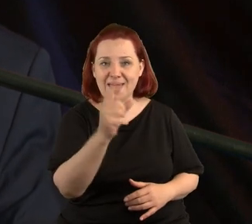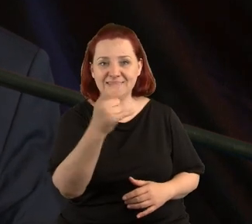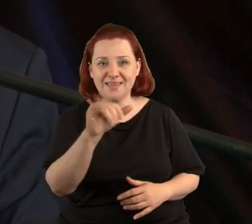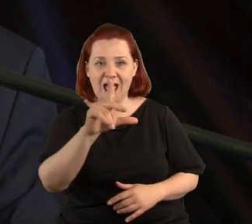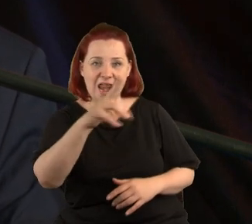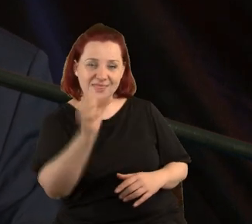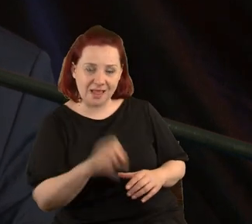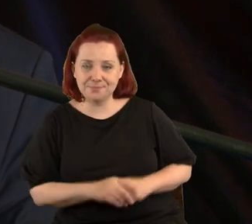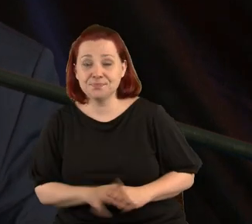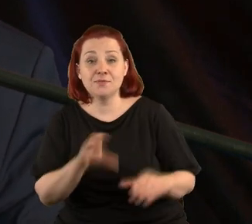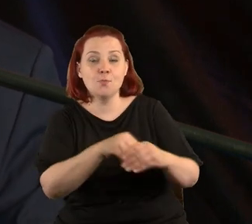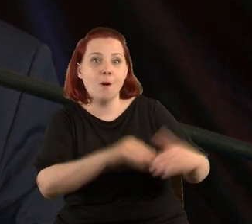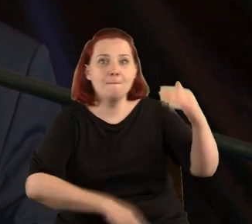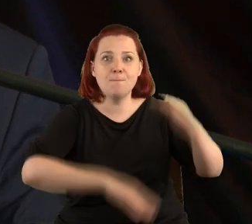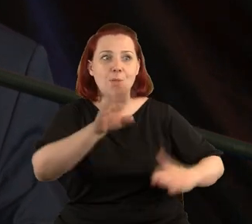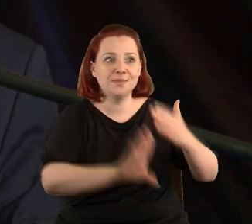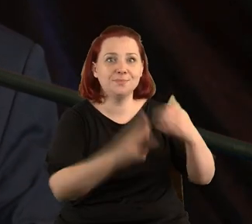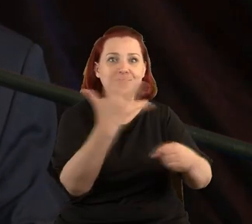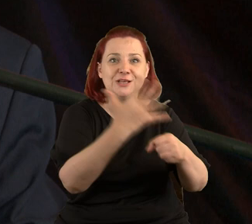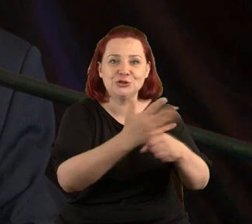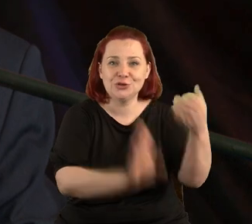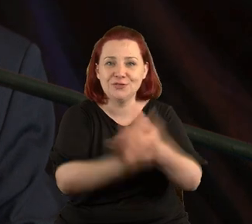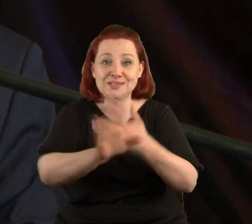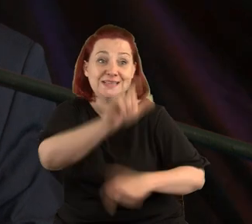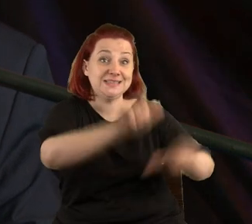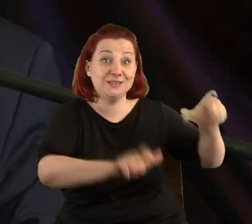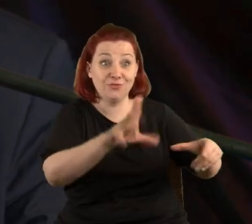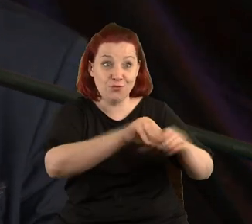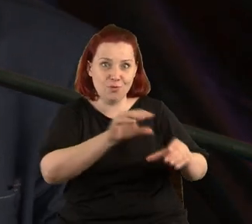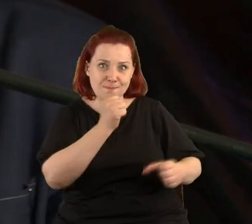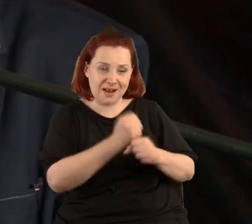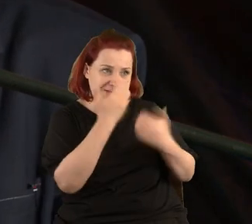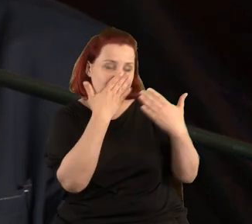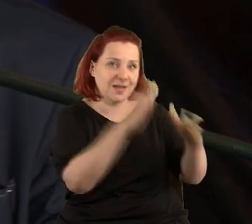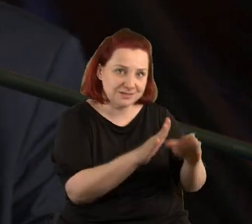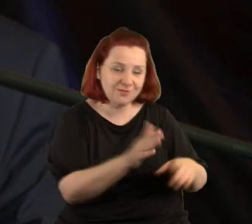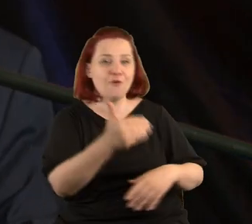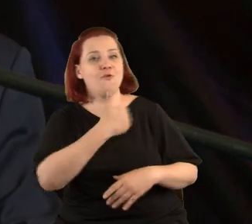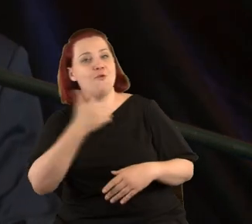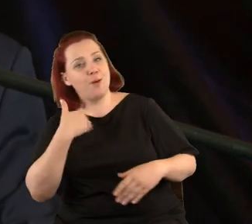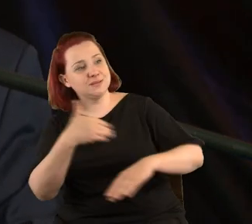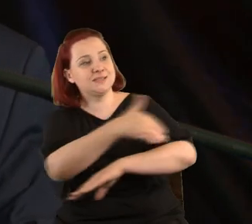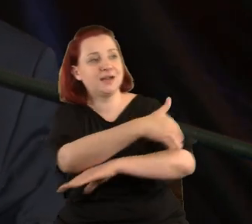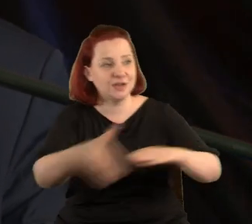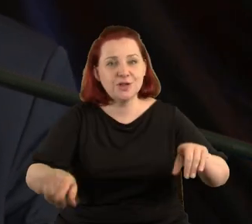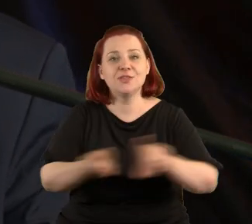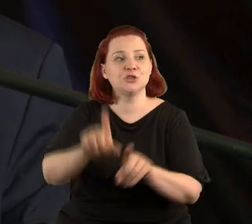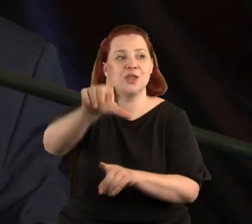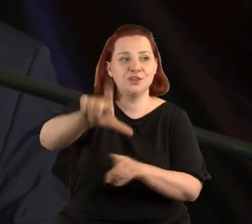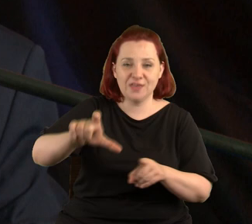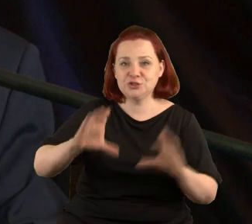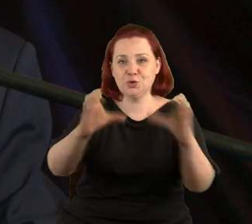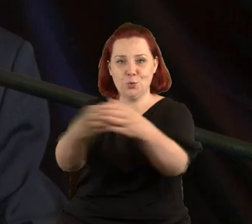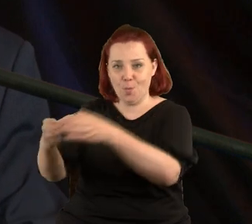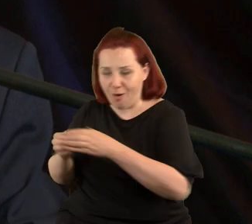ponad 50 wystawach indywidualnych i ponad 200 wystawach zbiorowych w kraju i za granicą. Lista wystaw jest bardzo